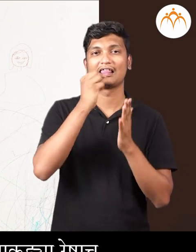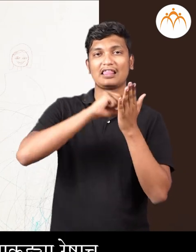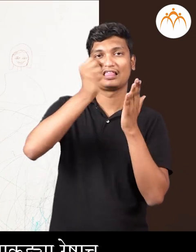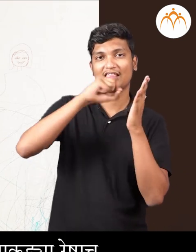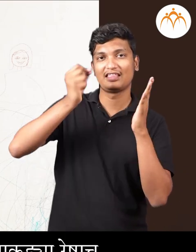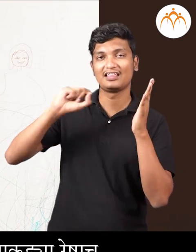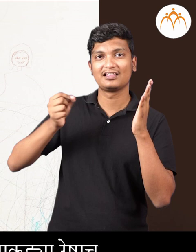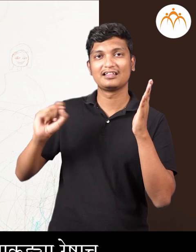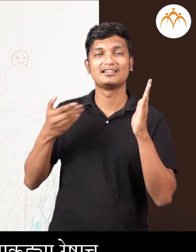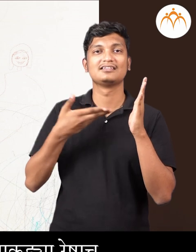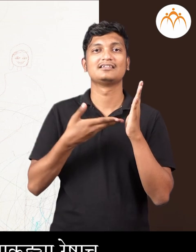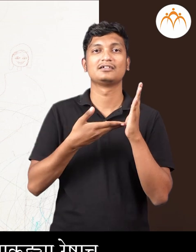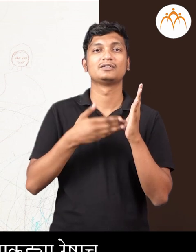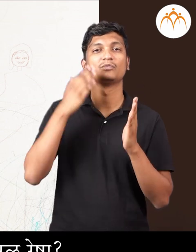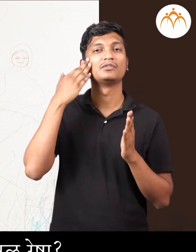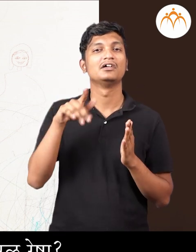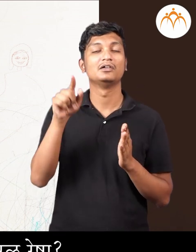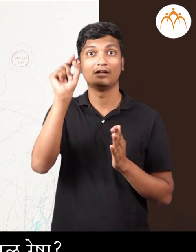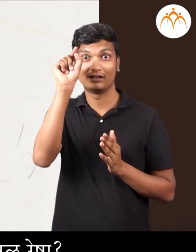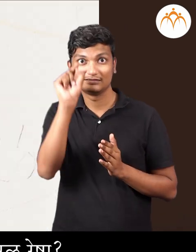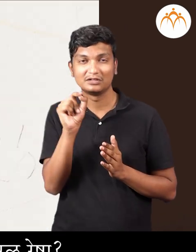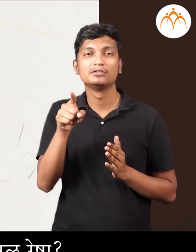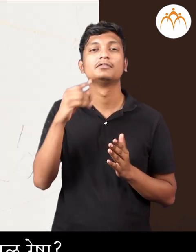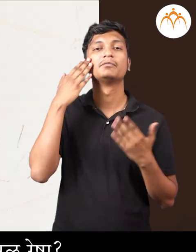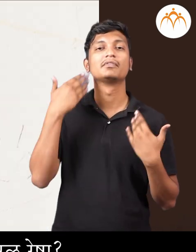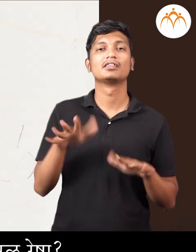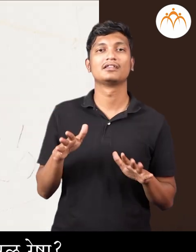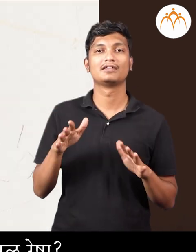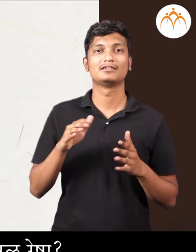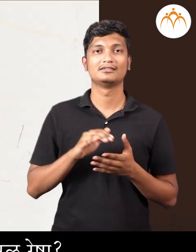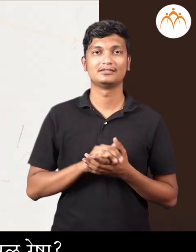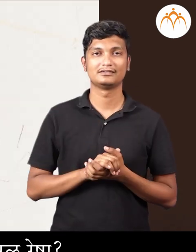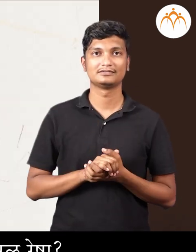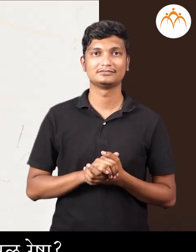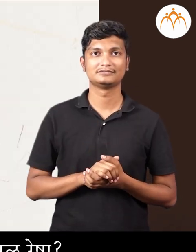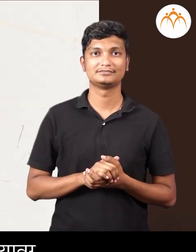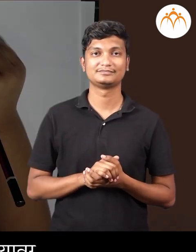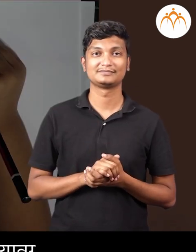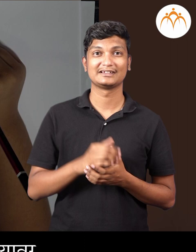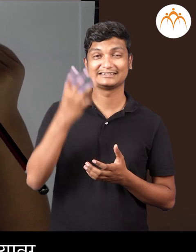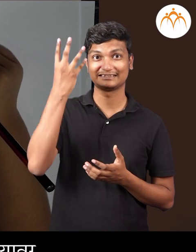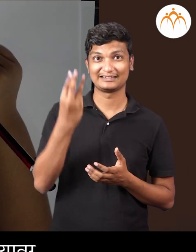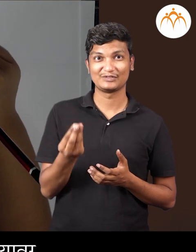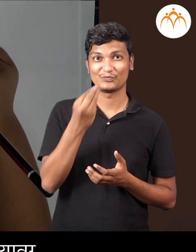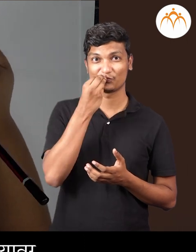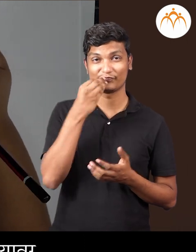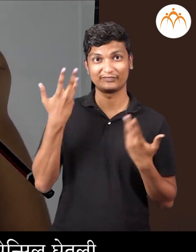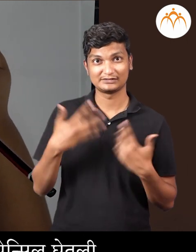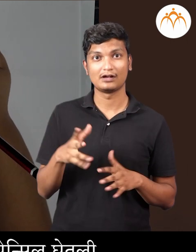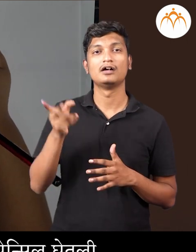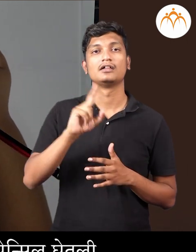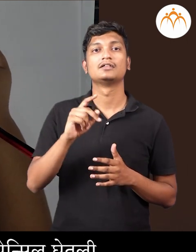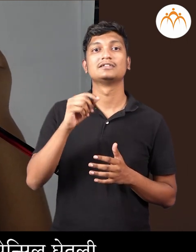नुस्त्या वेड़या वाकड़े रेशाच कारण तिला कुठे माई तो त्या सरण रेशा संध्याकाडी जेवन जालेवर